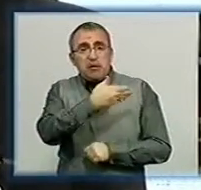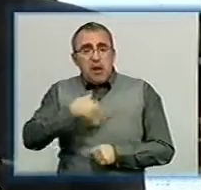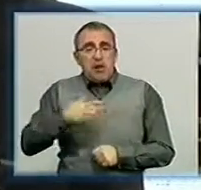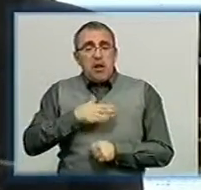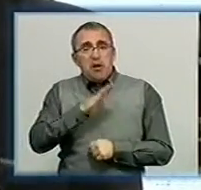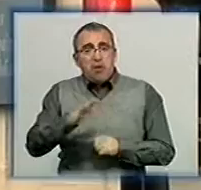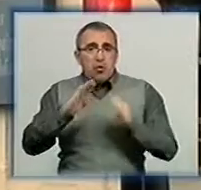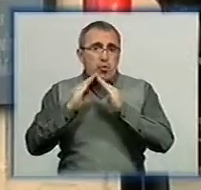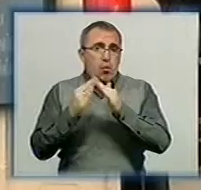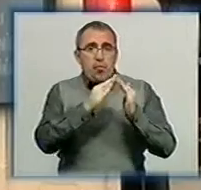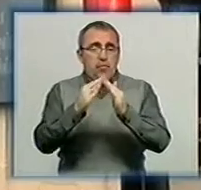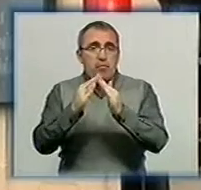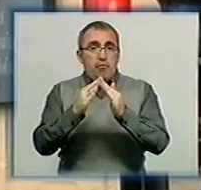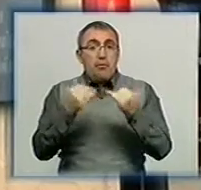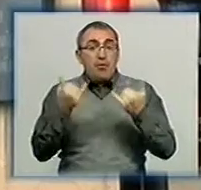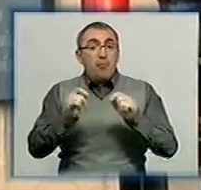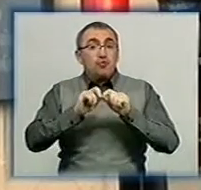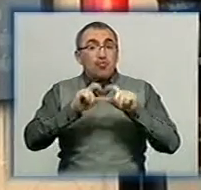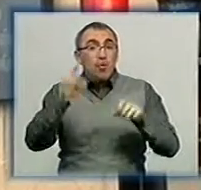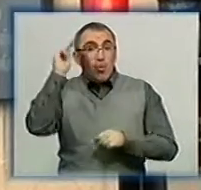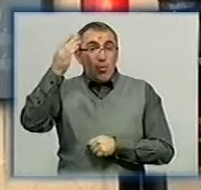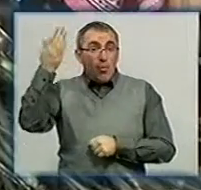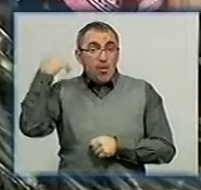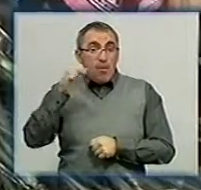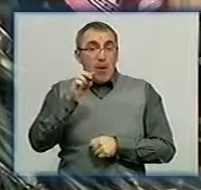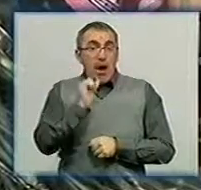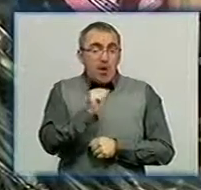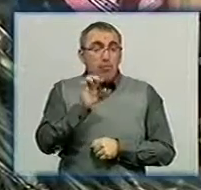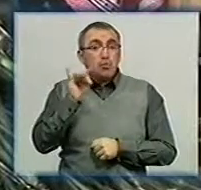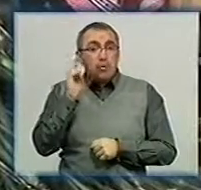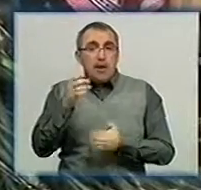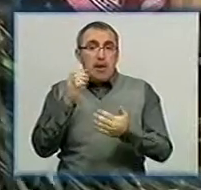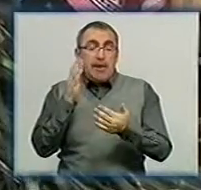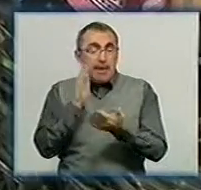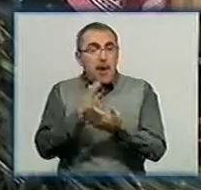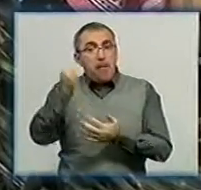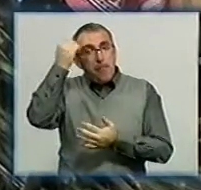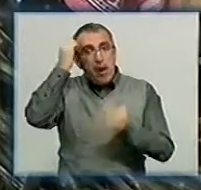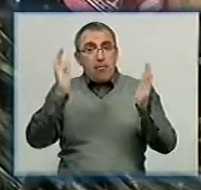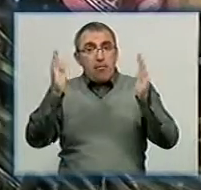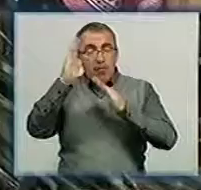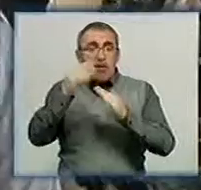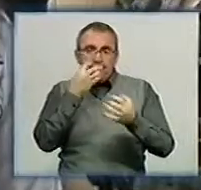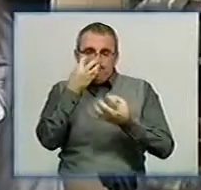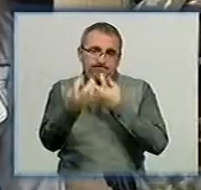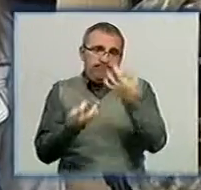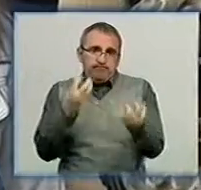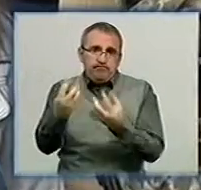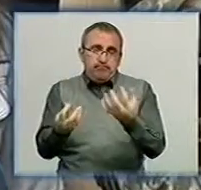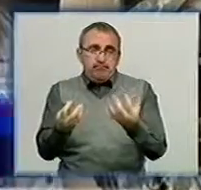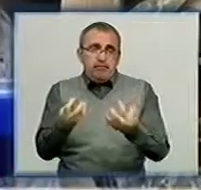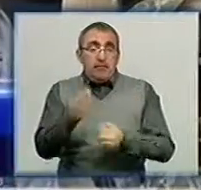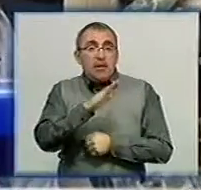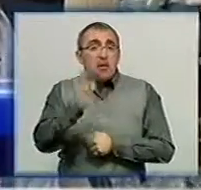дітей, наші домівки. Тепер на школі, де колись вчився Анатолій Бузуляк, є пам'ятна дошка. Односельці усипали її квітами. Діти будуть